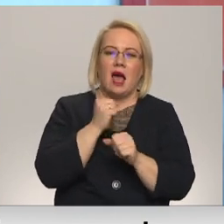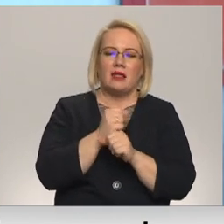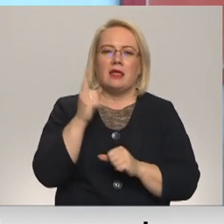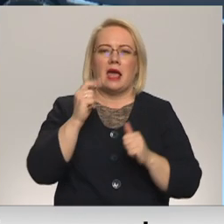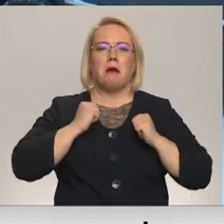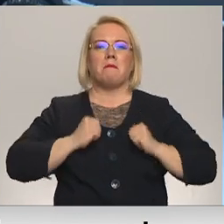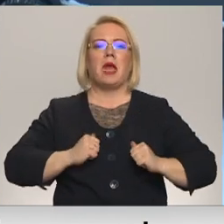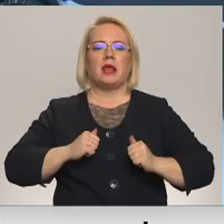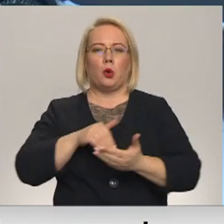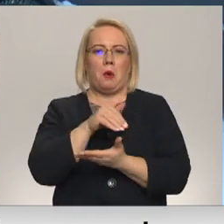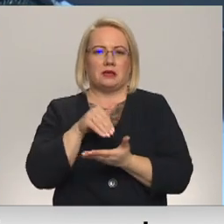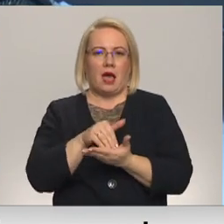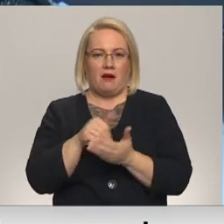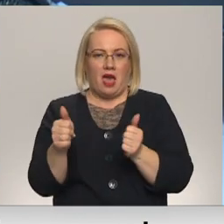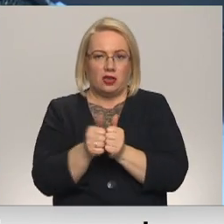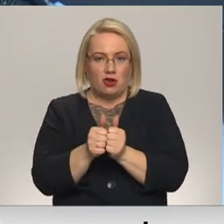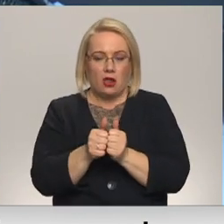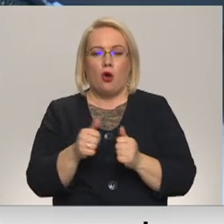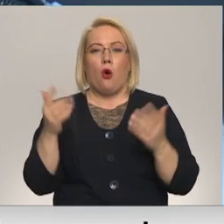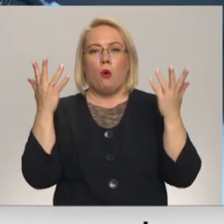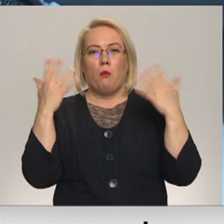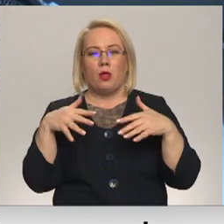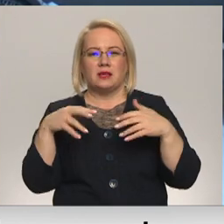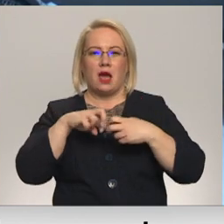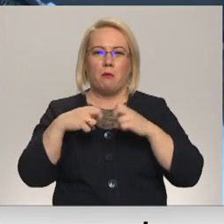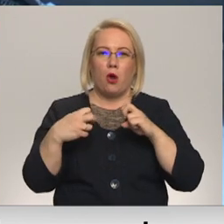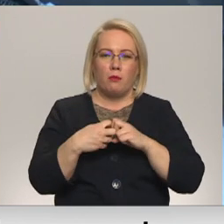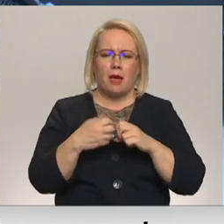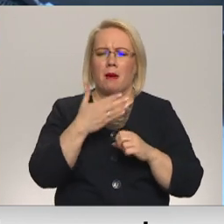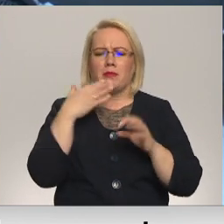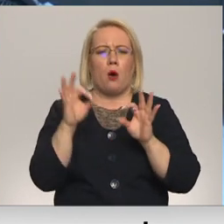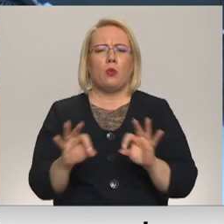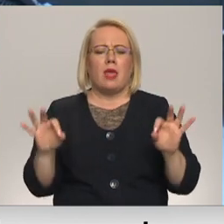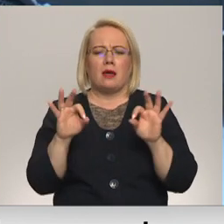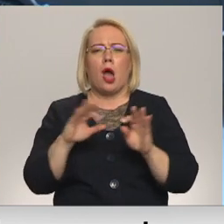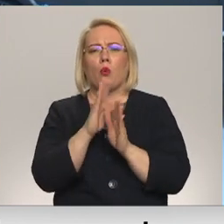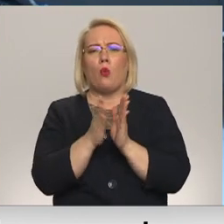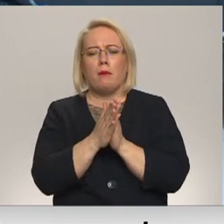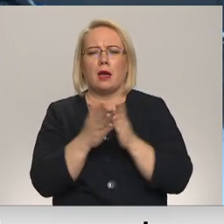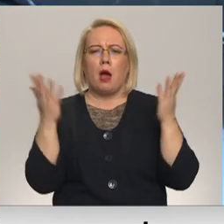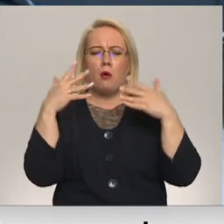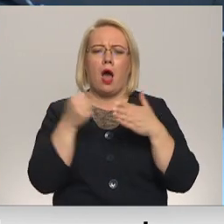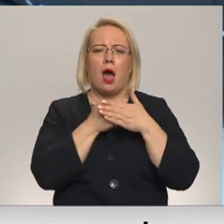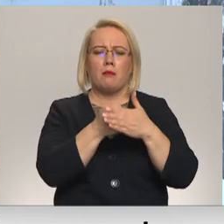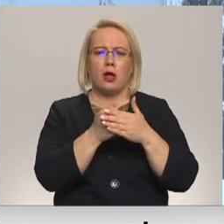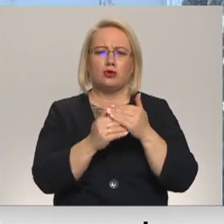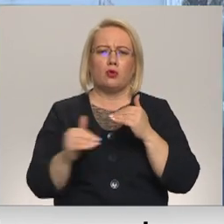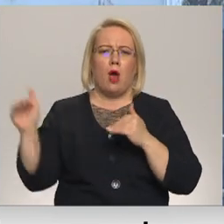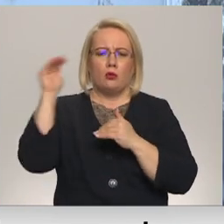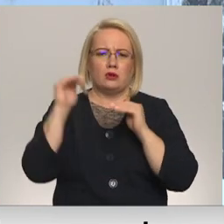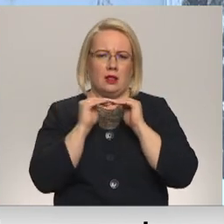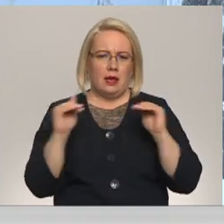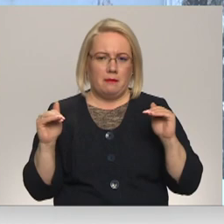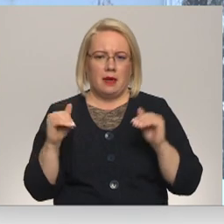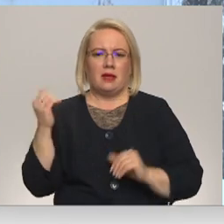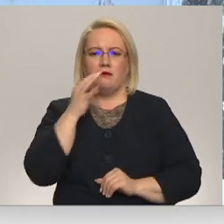pastāvēšanu. Un visticamāk politiskajai krīzai novadā nēsot nekā kopīgi ar politisko atbalstu no augšas. Es domāju, ka